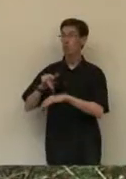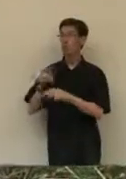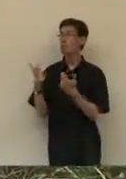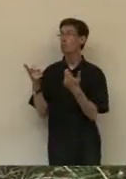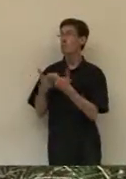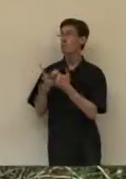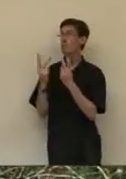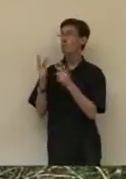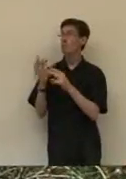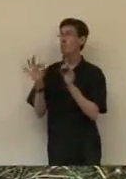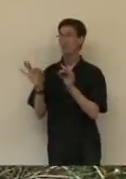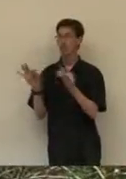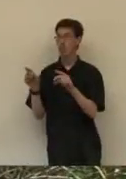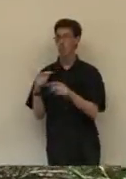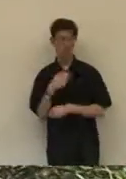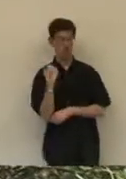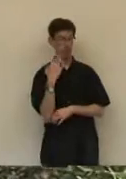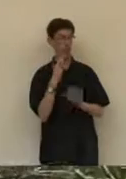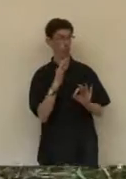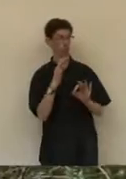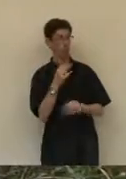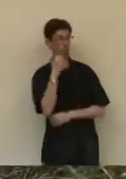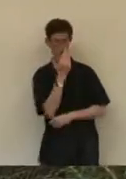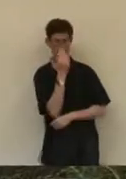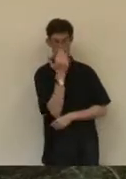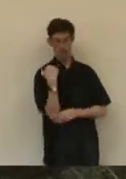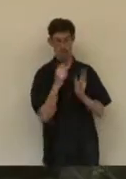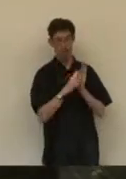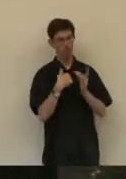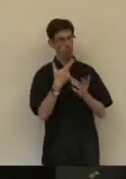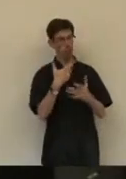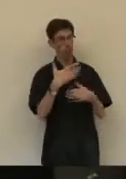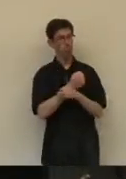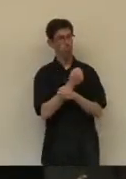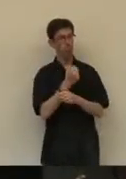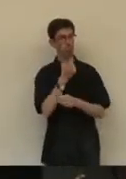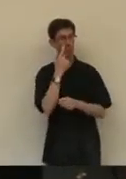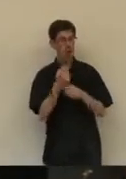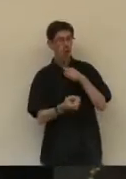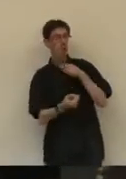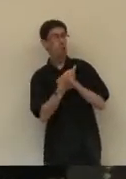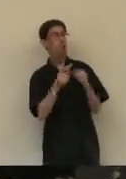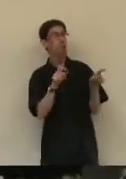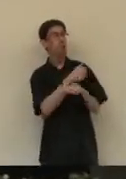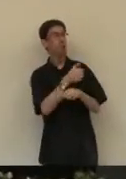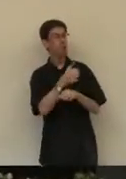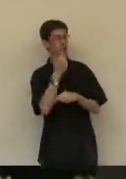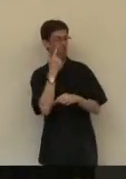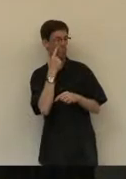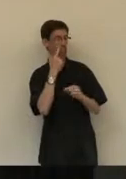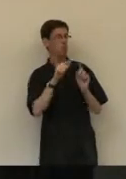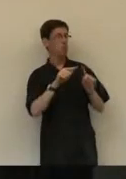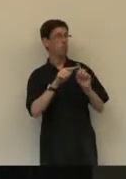Vous avez été primé au Victoire de la Musique ? Oui, tout à fait, en février. Donc j'ai remporté Révélation Soliste